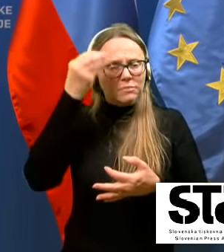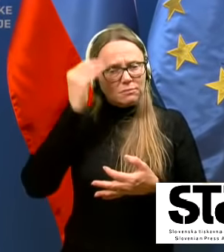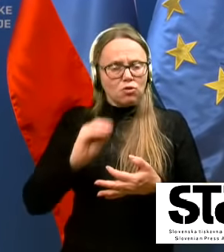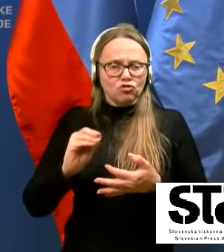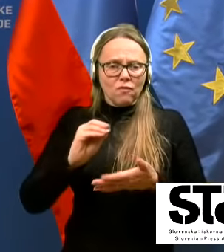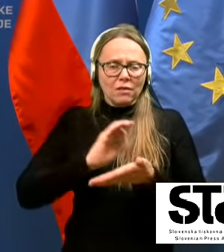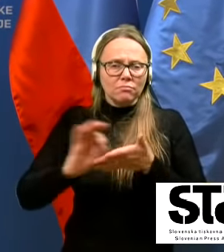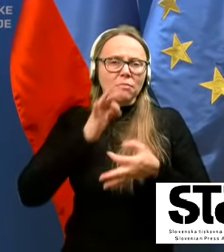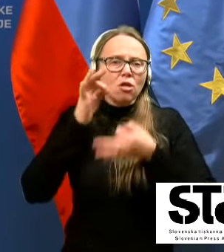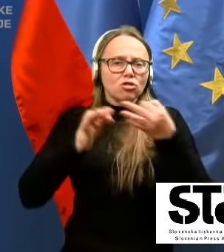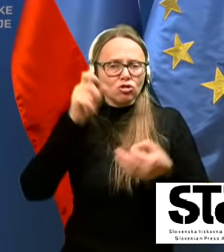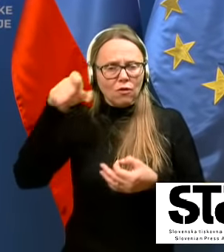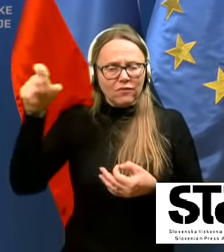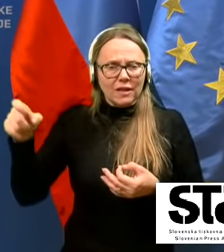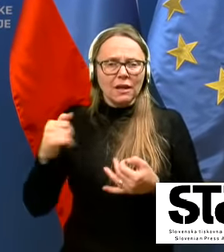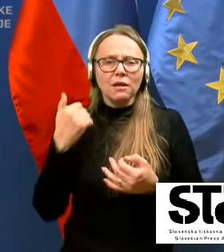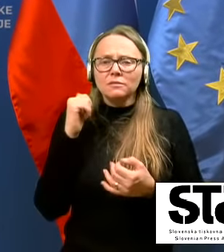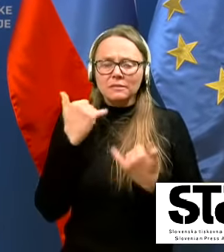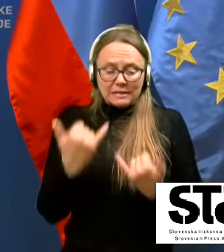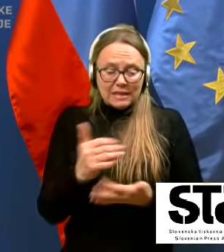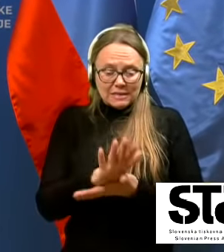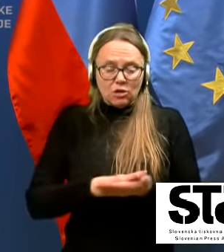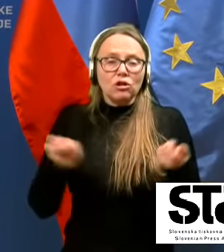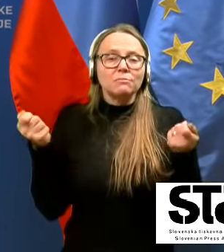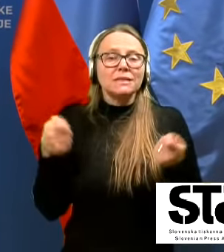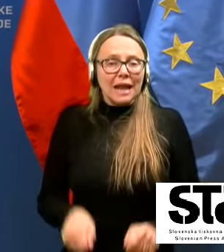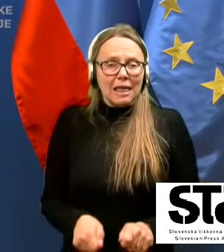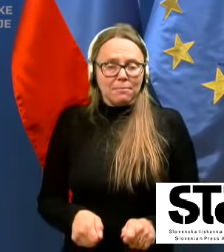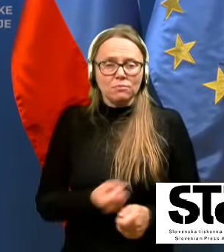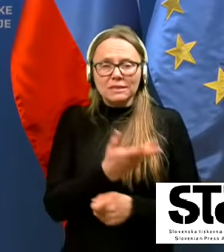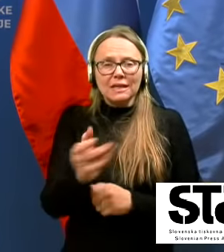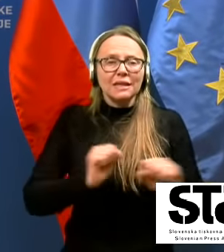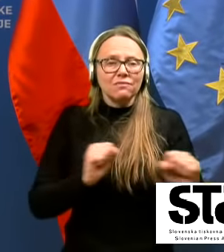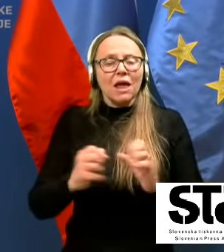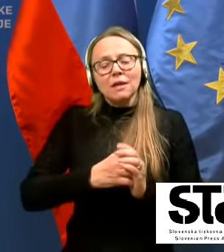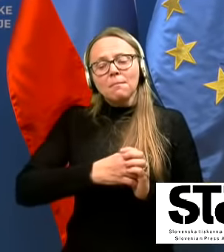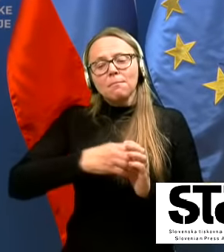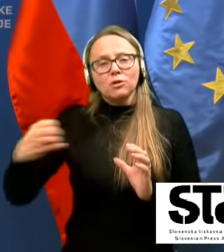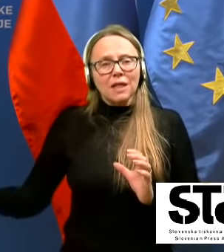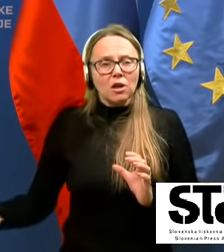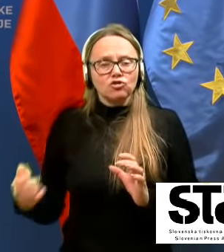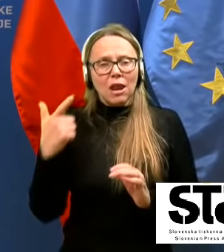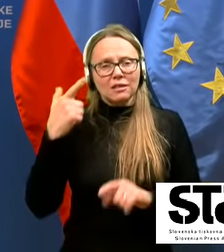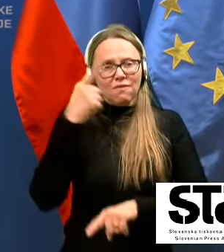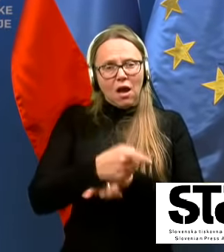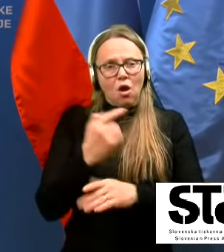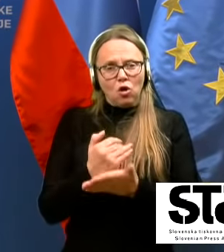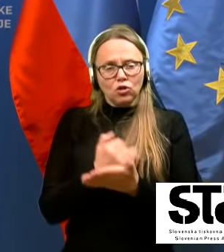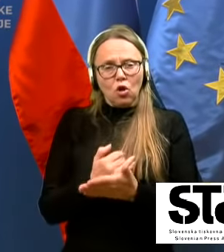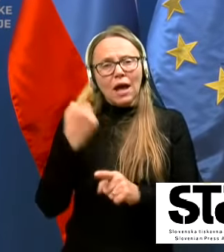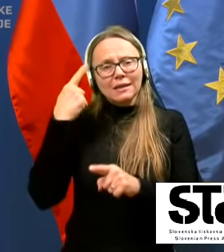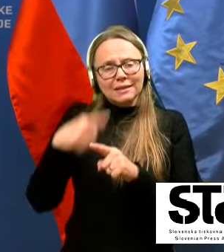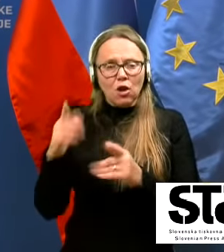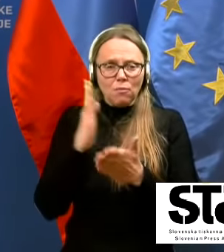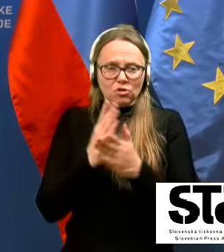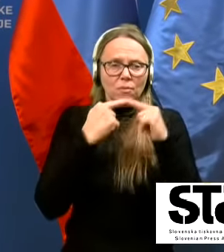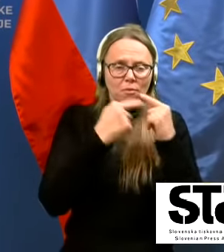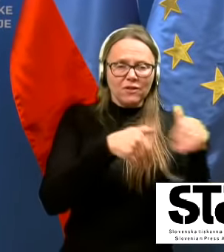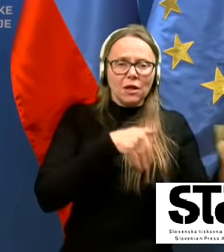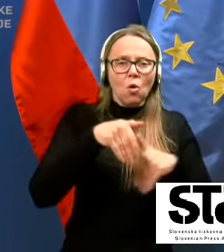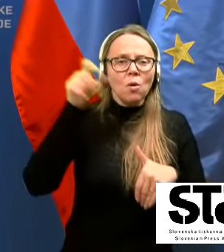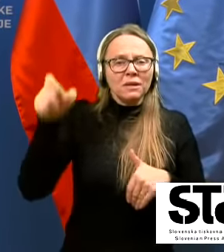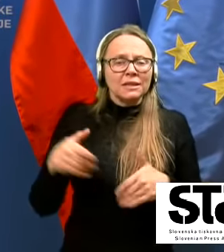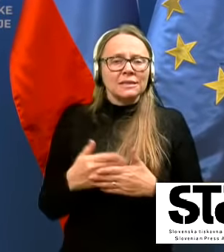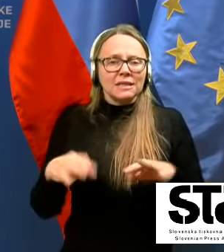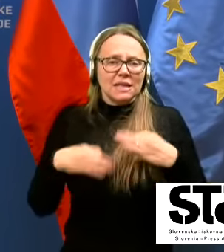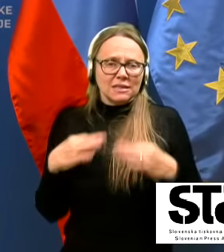Torej, najprej začnem z sklepom, s katerim je vlada podaljšala. Dva odloka, ki jih je deloma že omenil minister za zdravje,